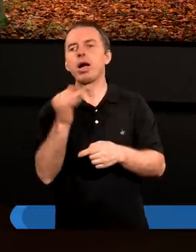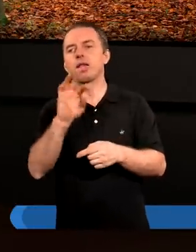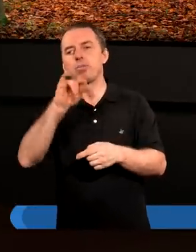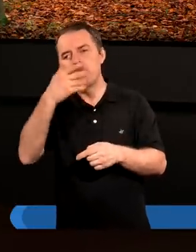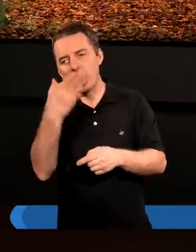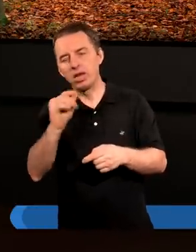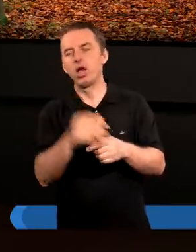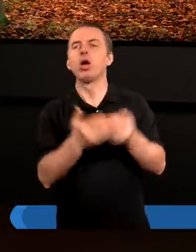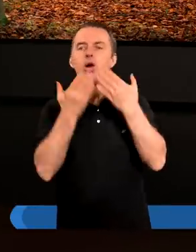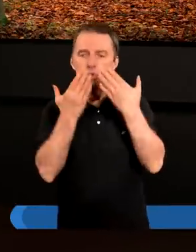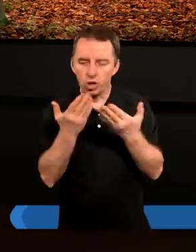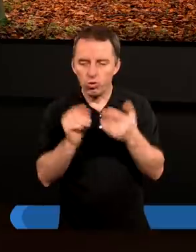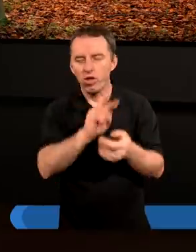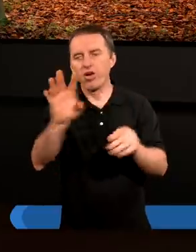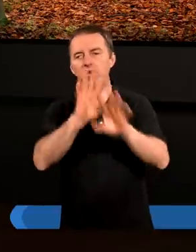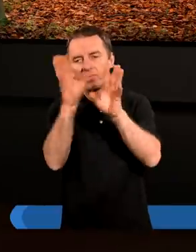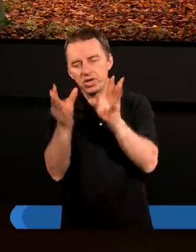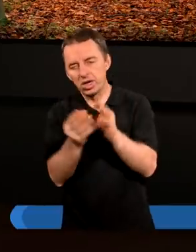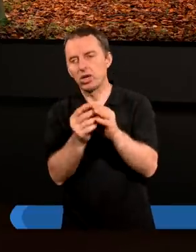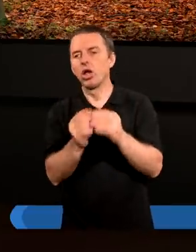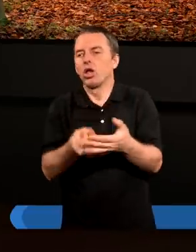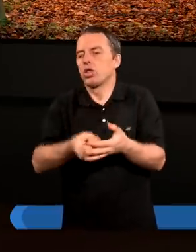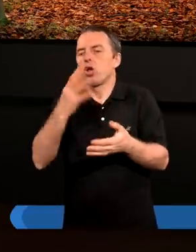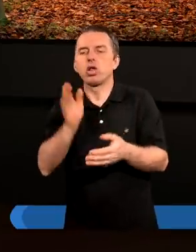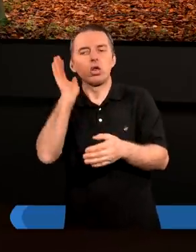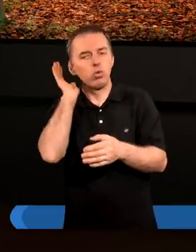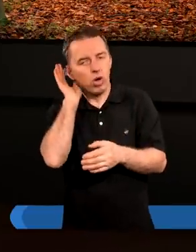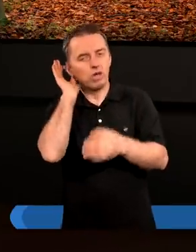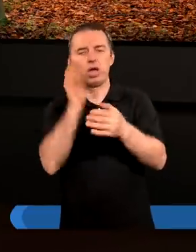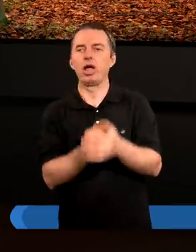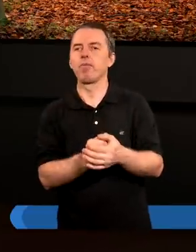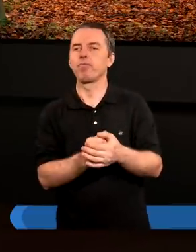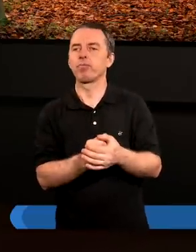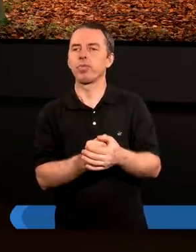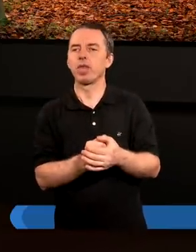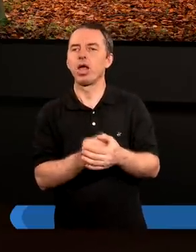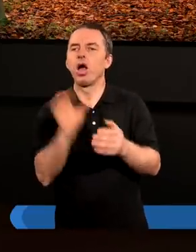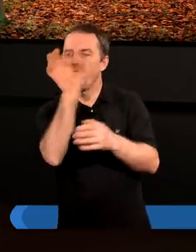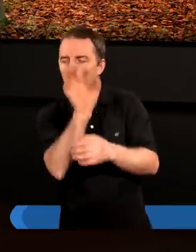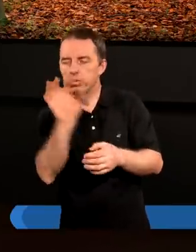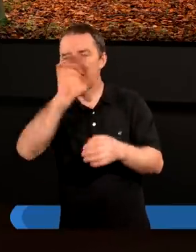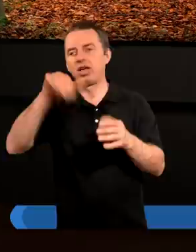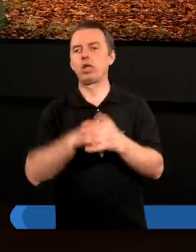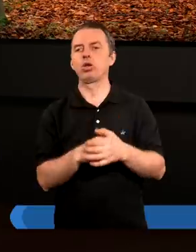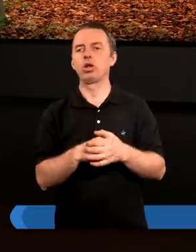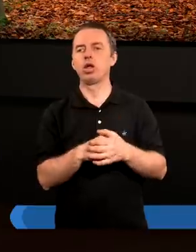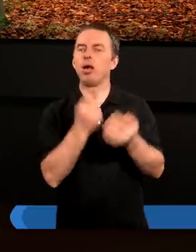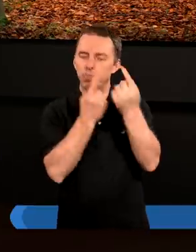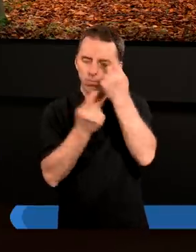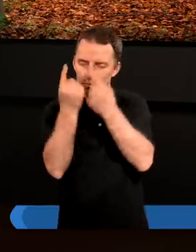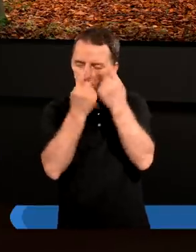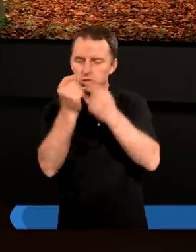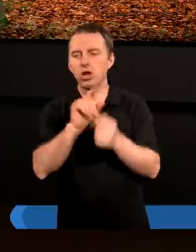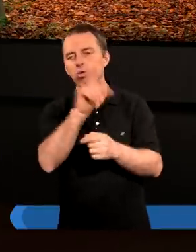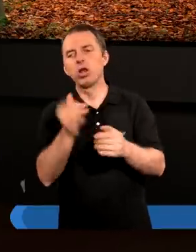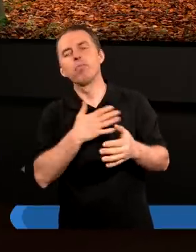Maksymilianie. Dziękuję Wam wszyscy drodzy słuchacze, obserwatorzy. Ja sądzę,